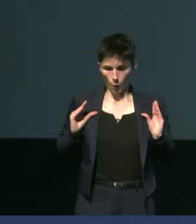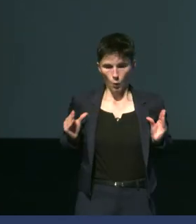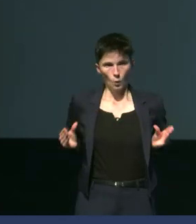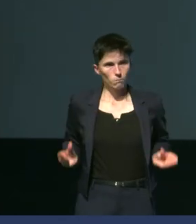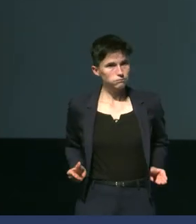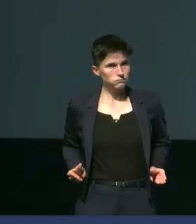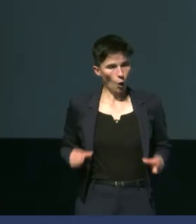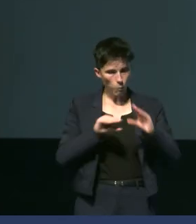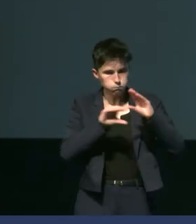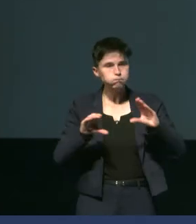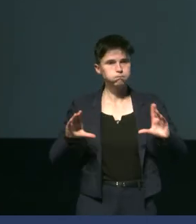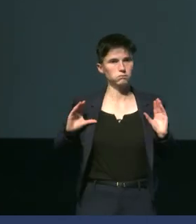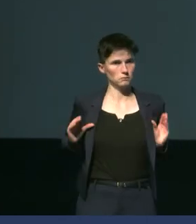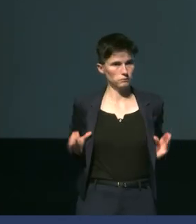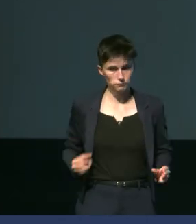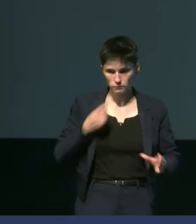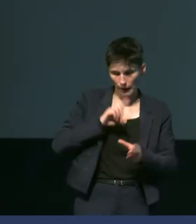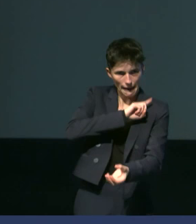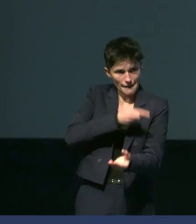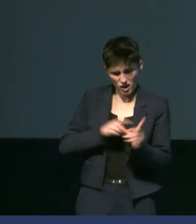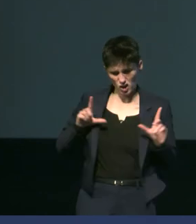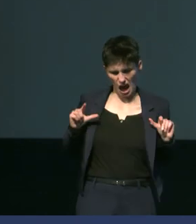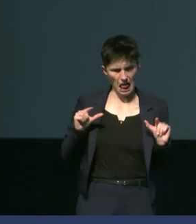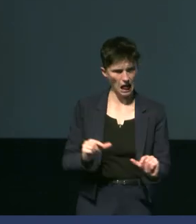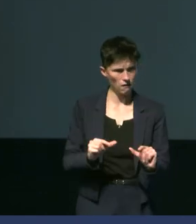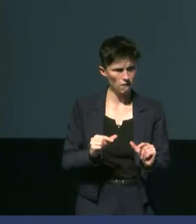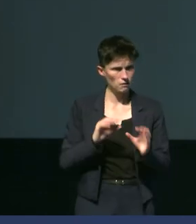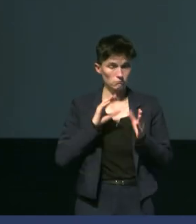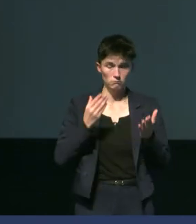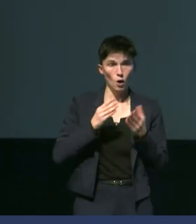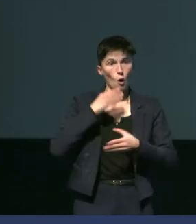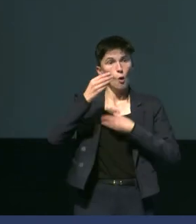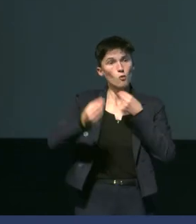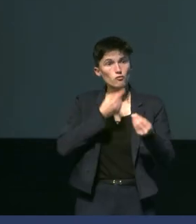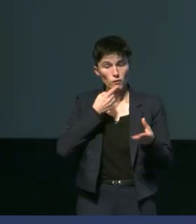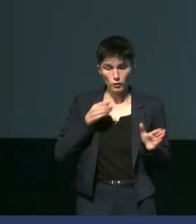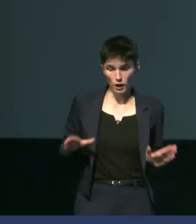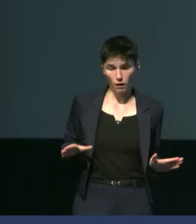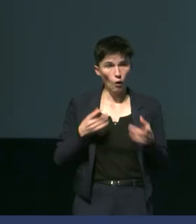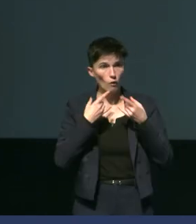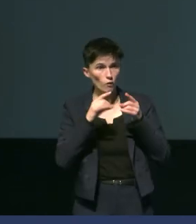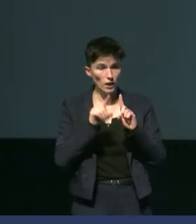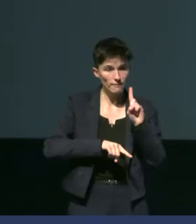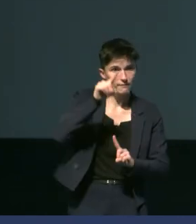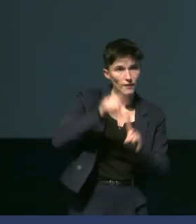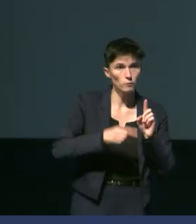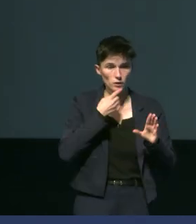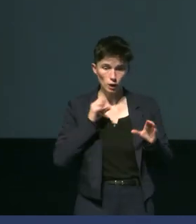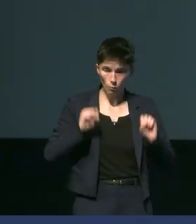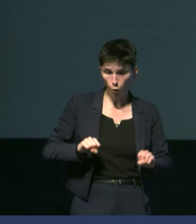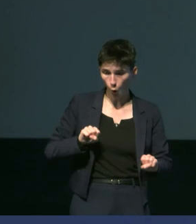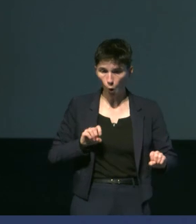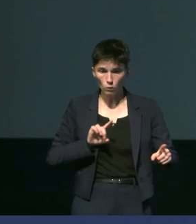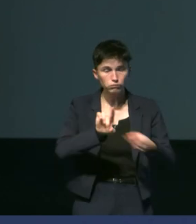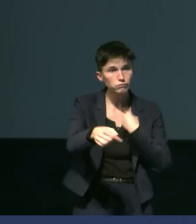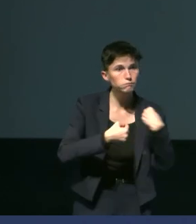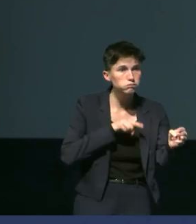adipeux avec toutes les réserves énergétiques que cela représente, ou alors si c'est une fenêtre thermique,'est-à-dire une zone où les échanges vont être facilités,